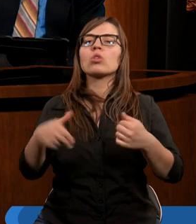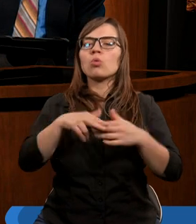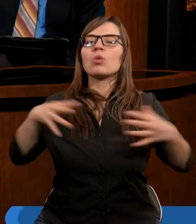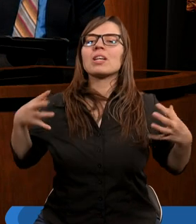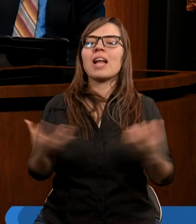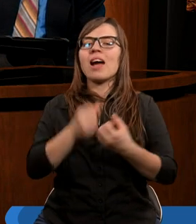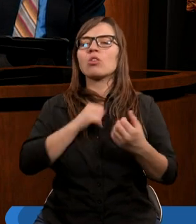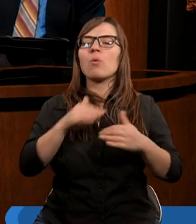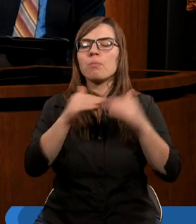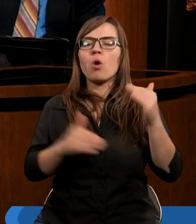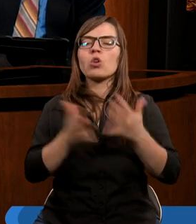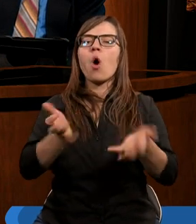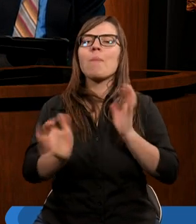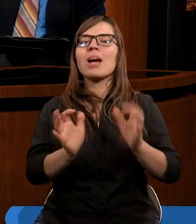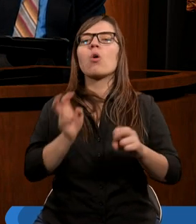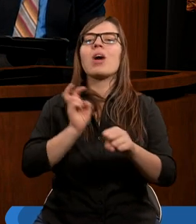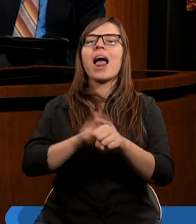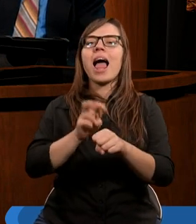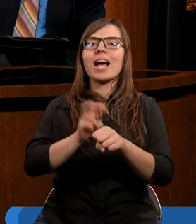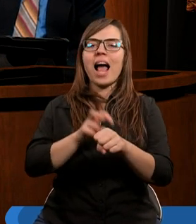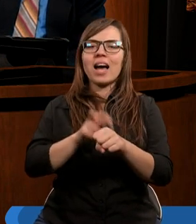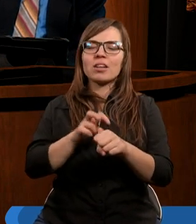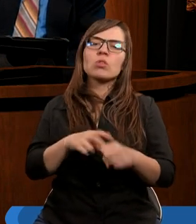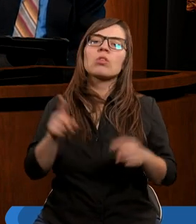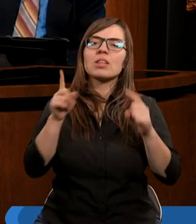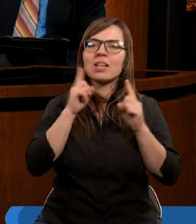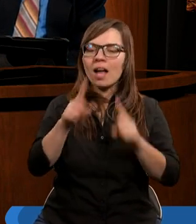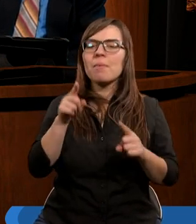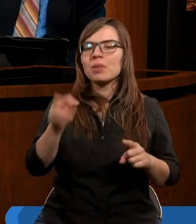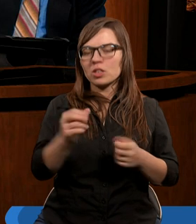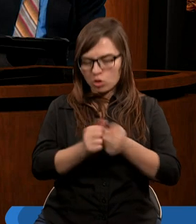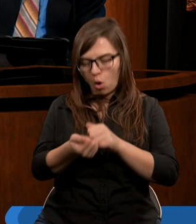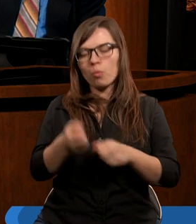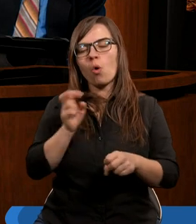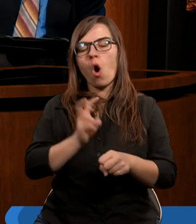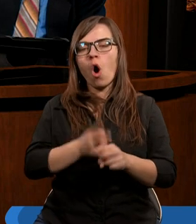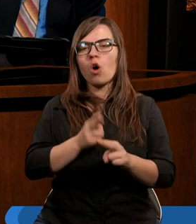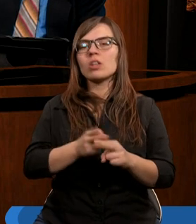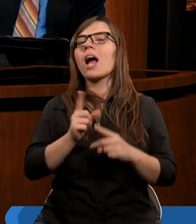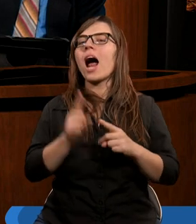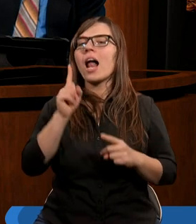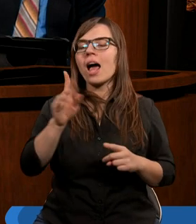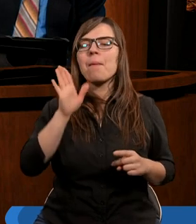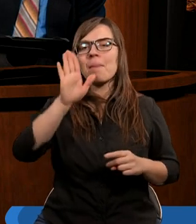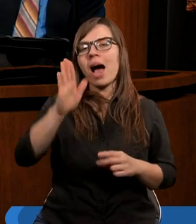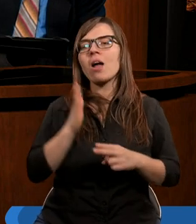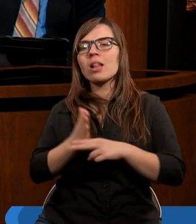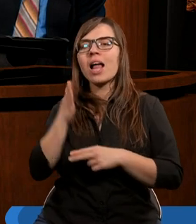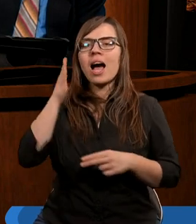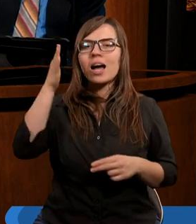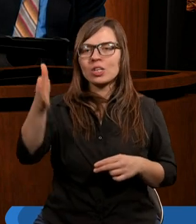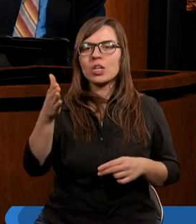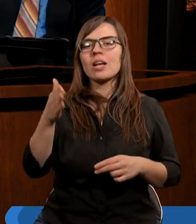znajdują się pod opieką lekarską. Naprawdę są chorzy, ale mają nadzieję,